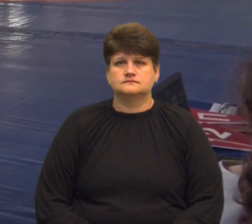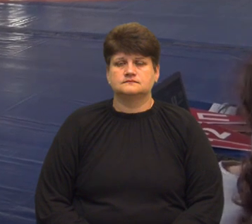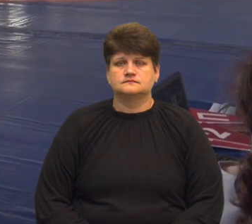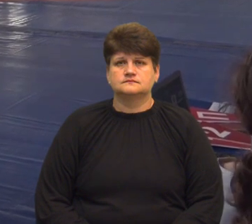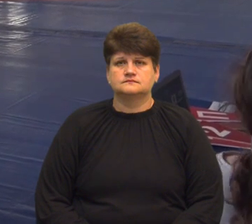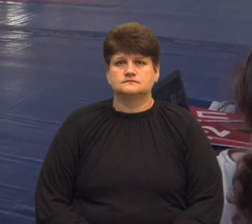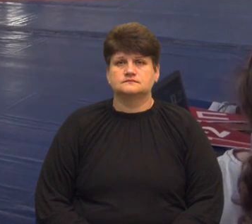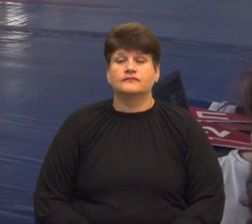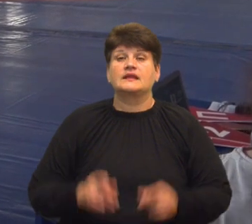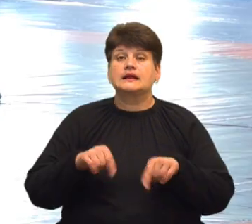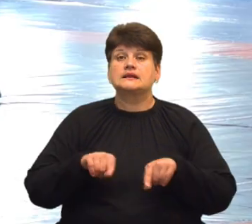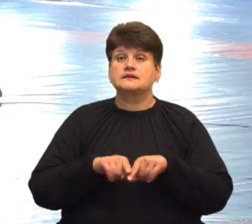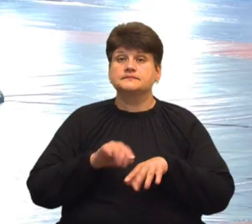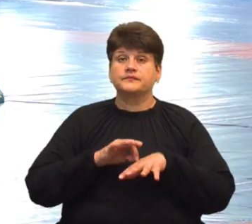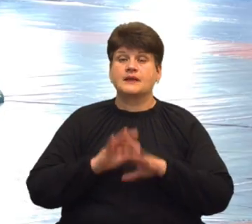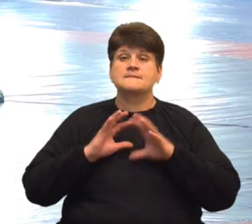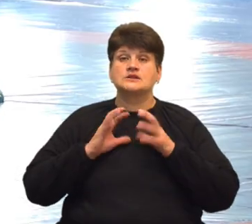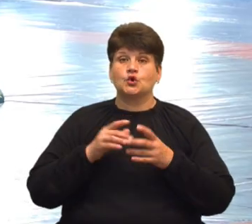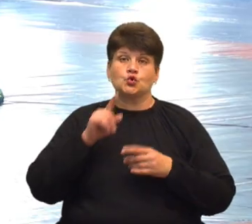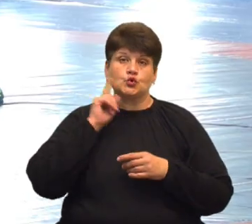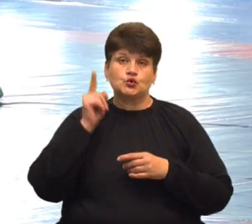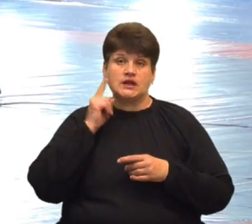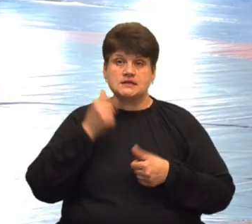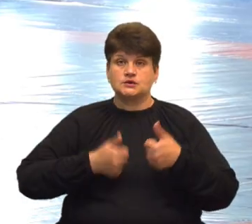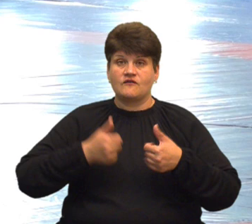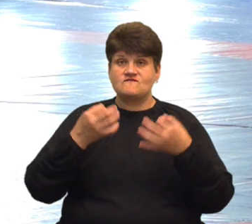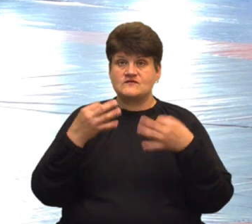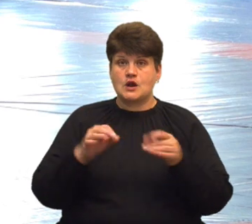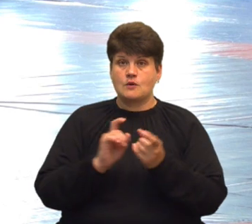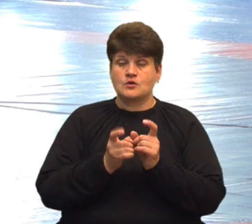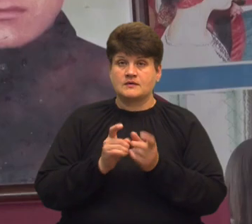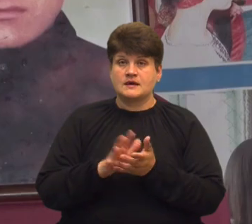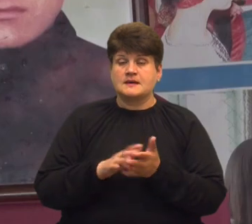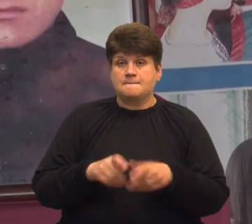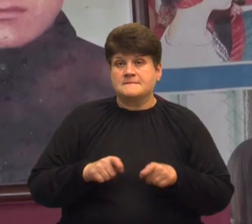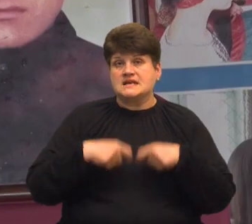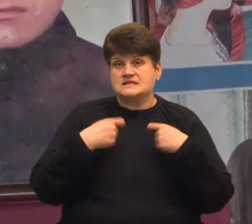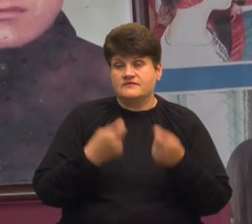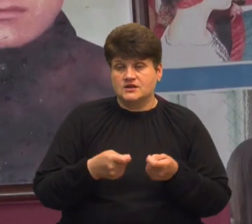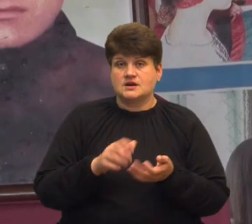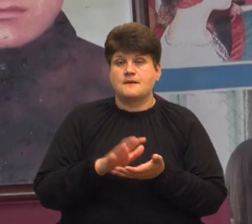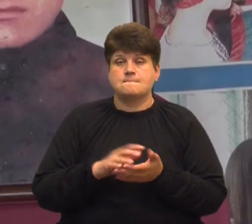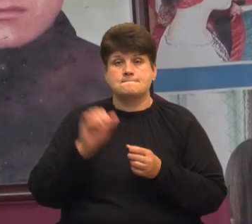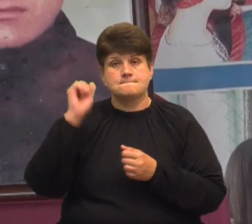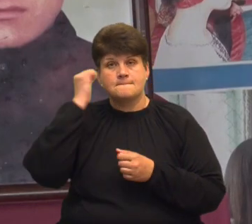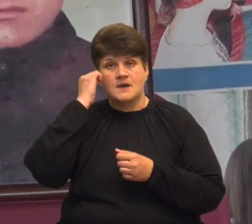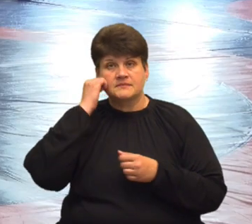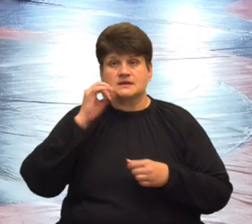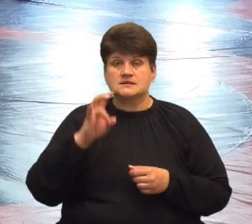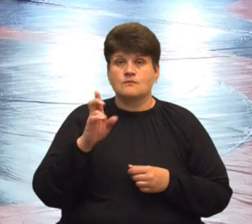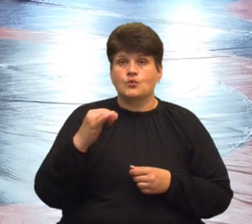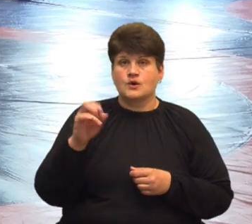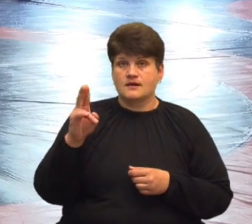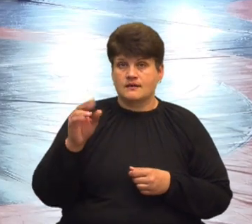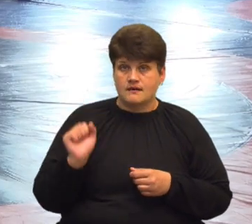Так проходить міжнародний юнацький турнір з вільної боротьби, присвячений пам'яті борців Олександра Короля та Назар'я Бойка у Збаражі.